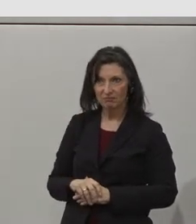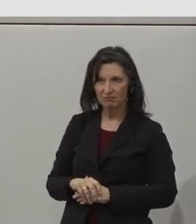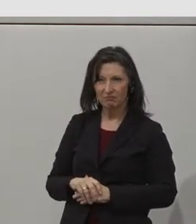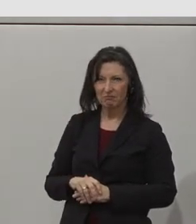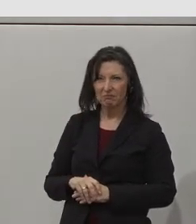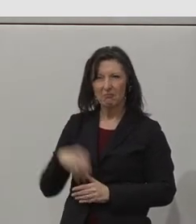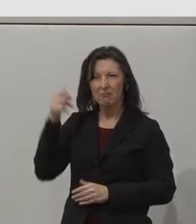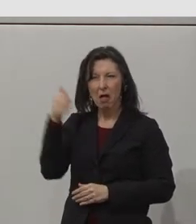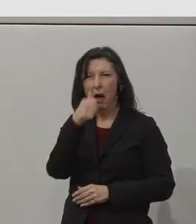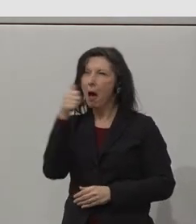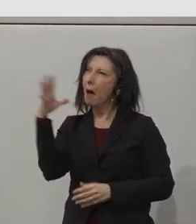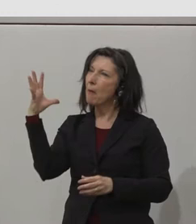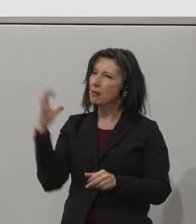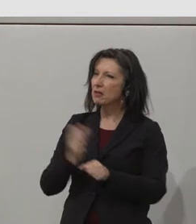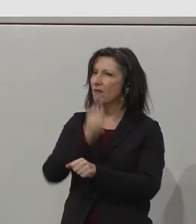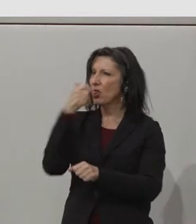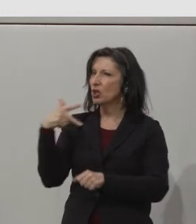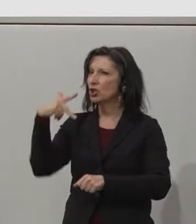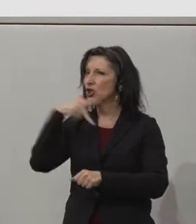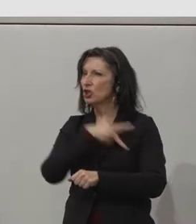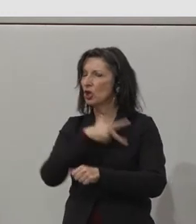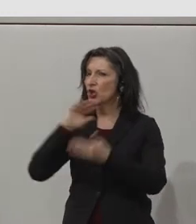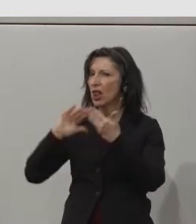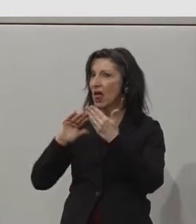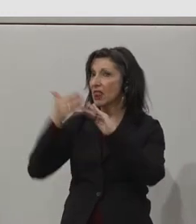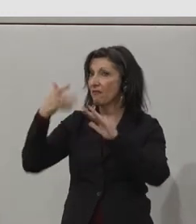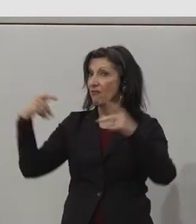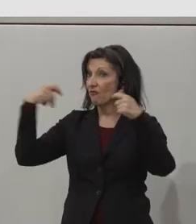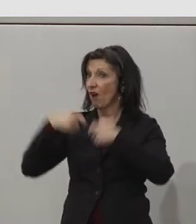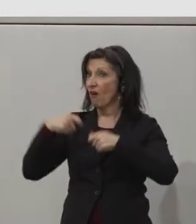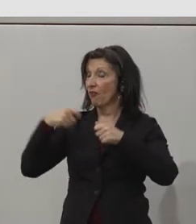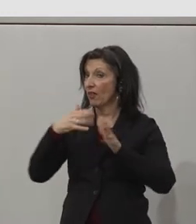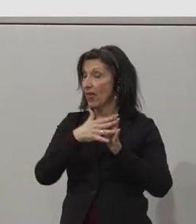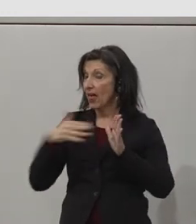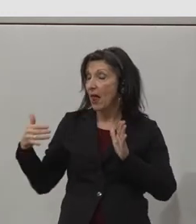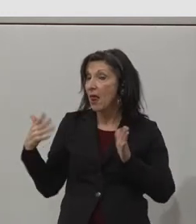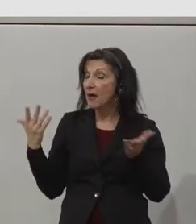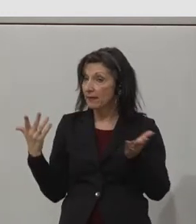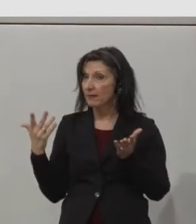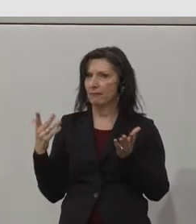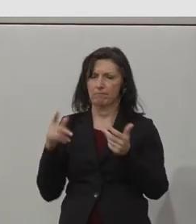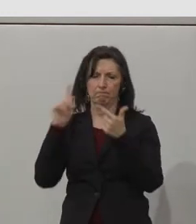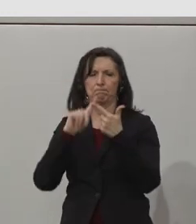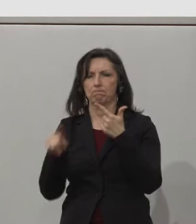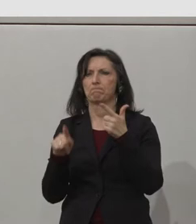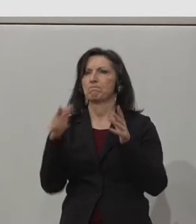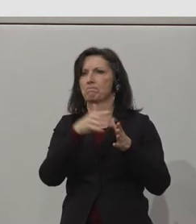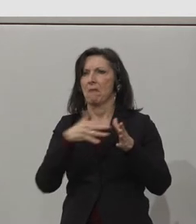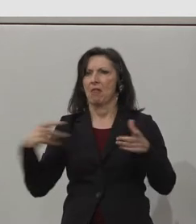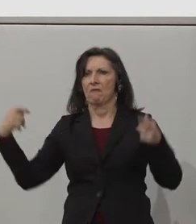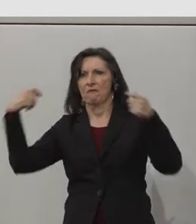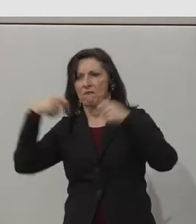Fund's Flagship Grant in 2018. We got a growth fund from Rethink Ireland in 2019. Now,